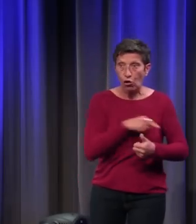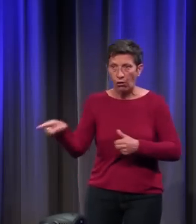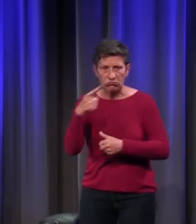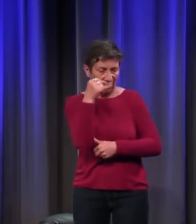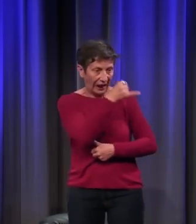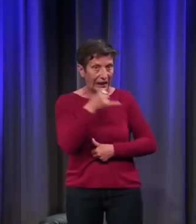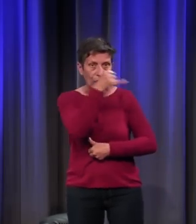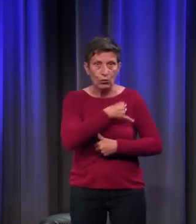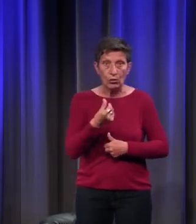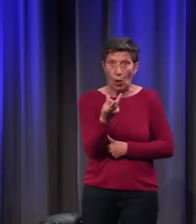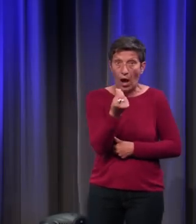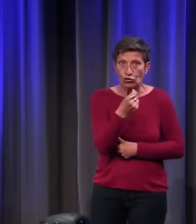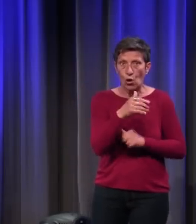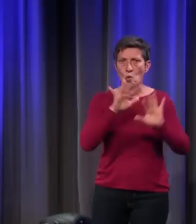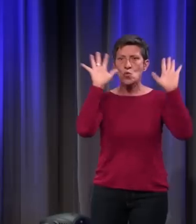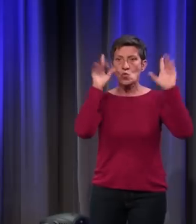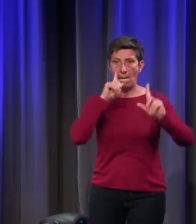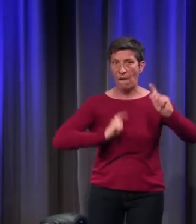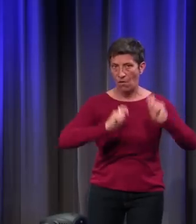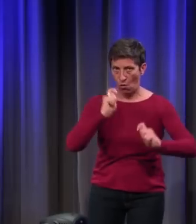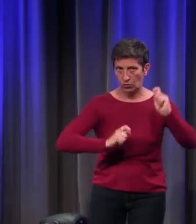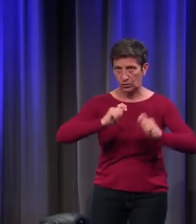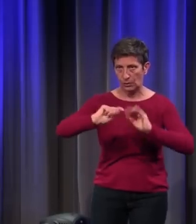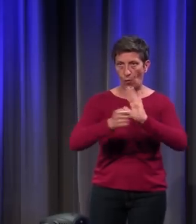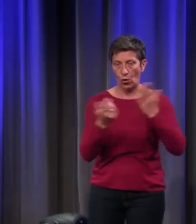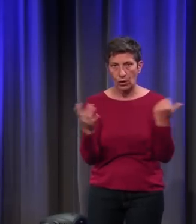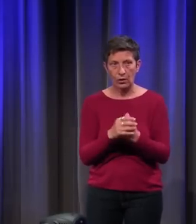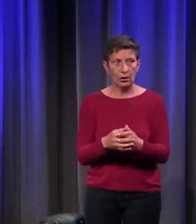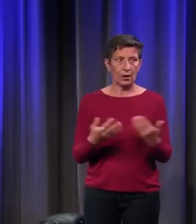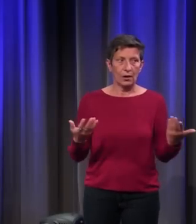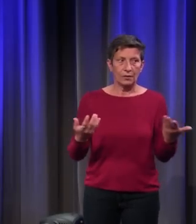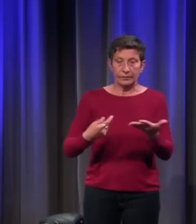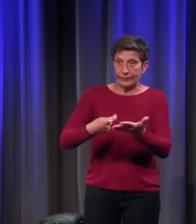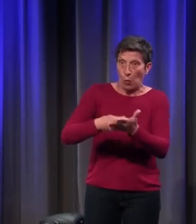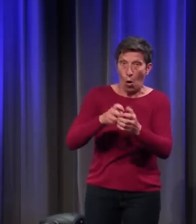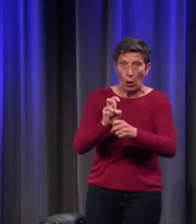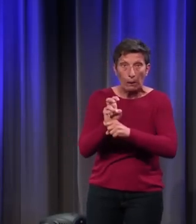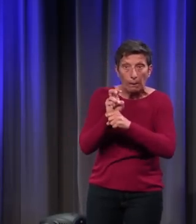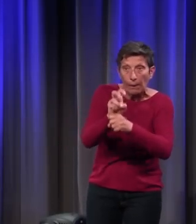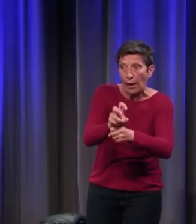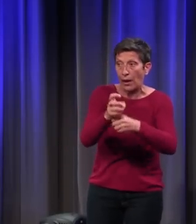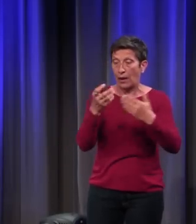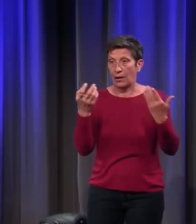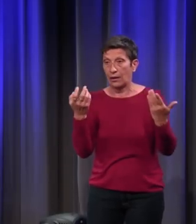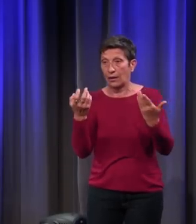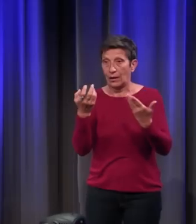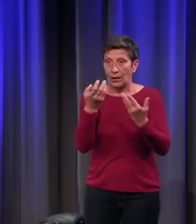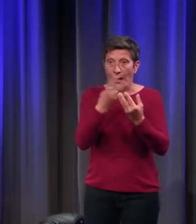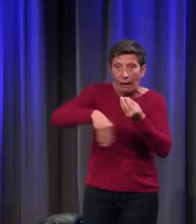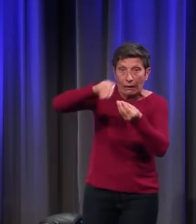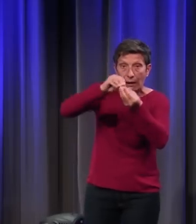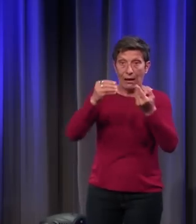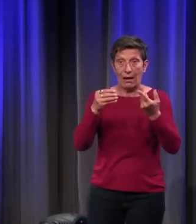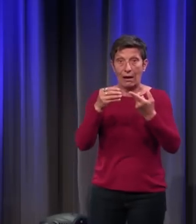à l'argent, on s'en méfie énormément. La banque, le prêt, l'intérêt, l